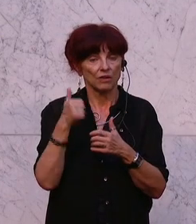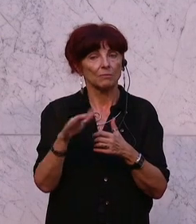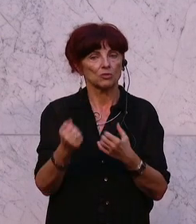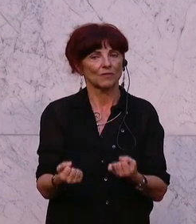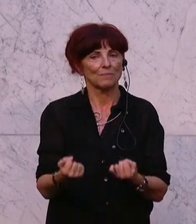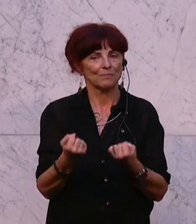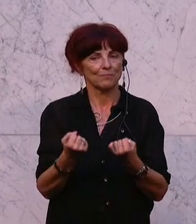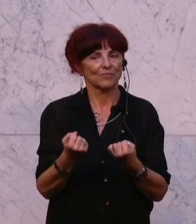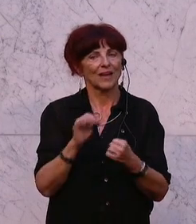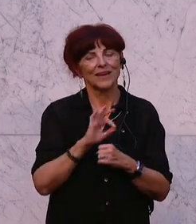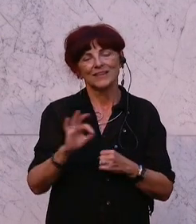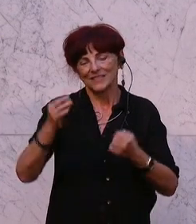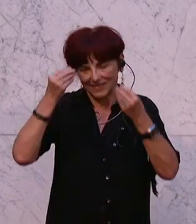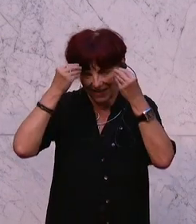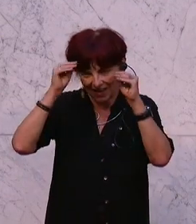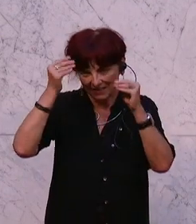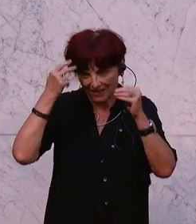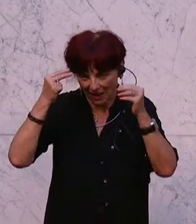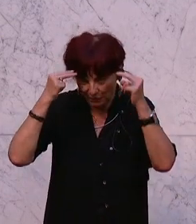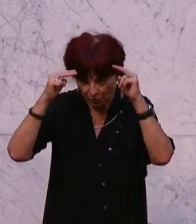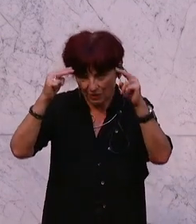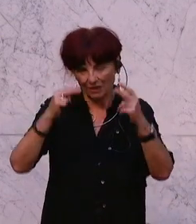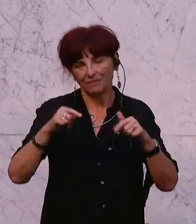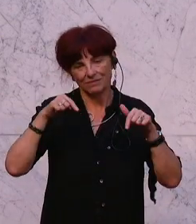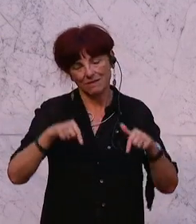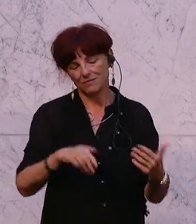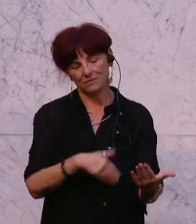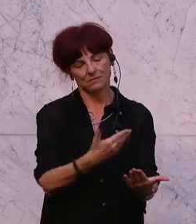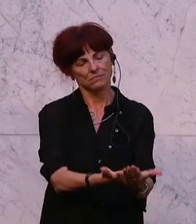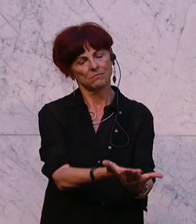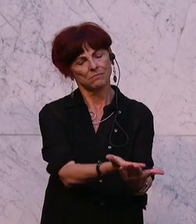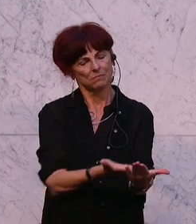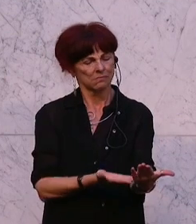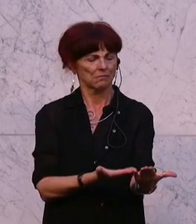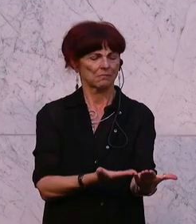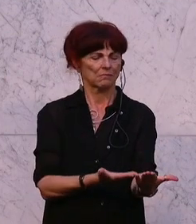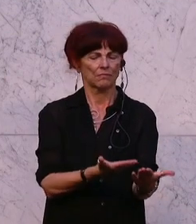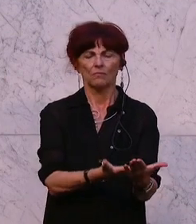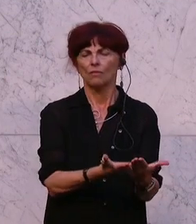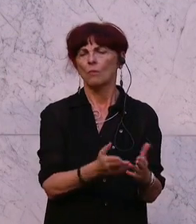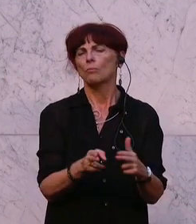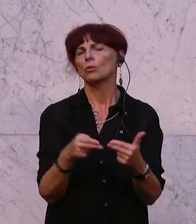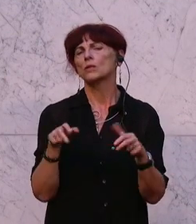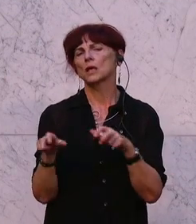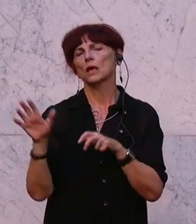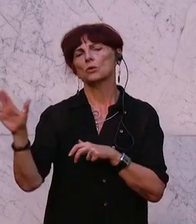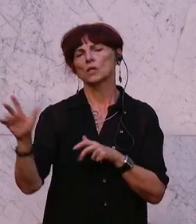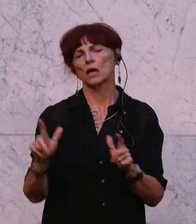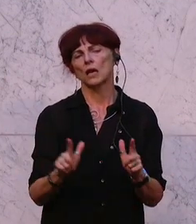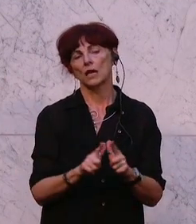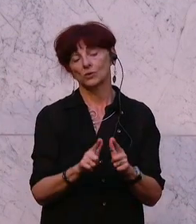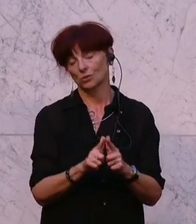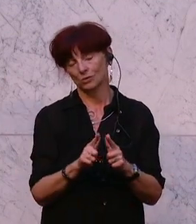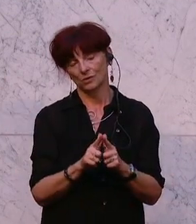Meine sehr geehrten Damen und Herren, das, was wir hier vorliegen haben und das, was diese Bundesregierung hier bietet, das ist weit, weit